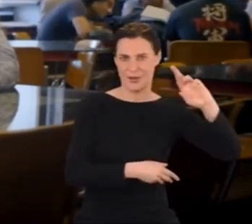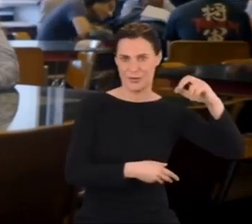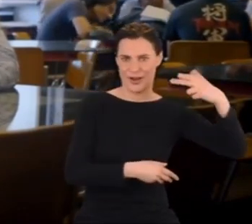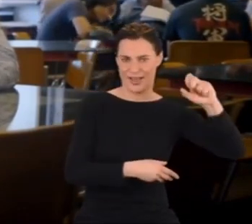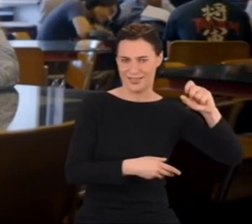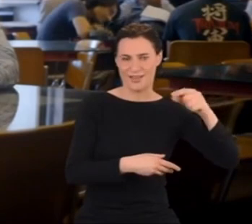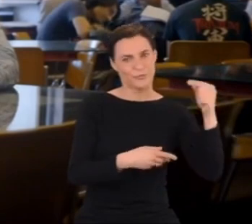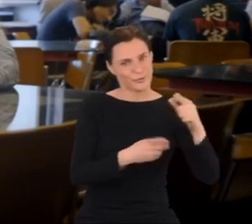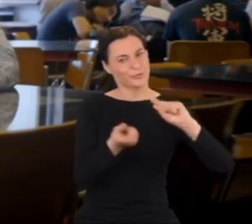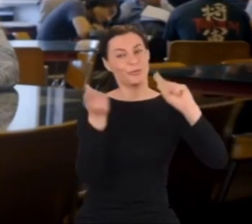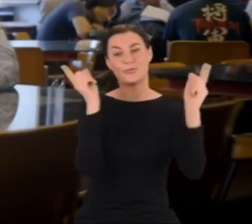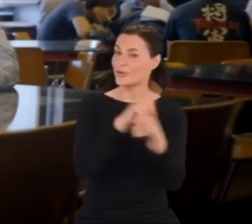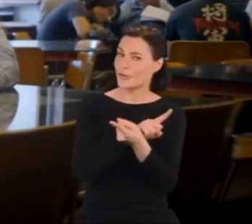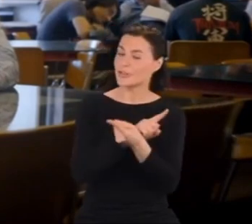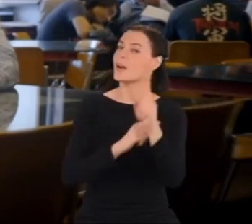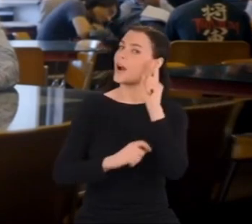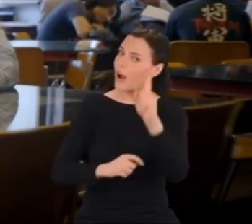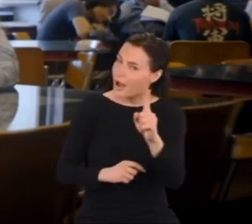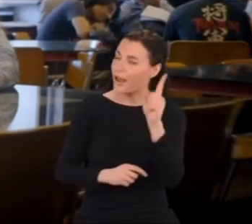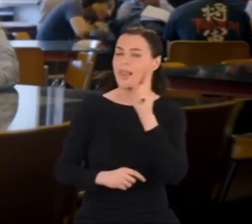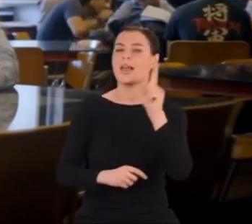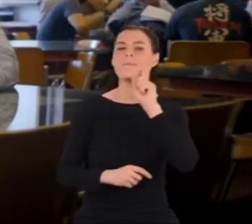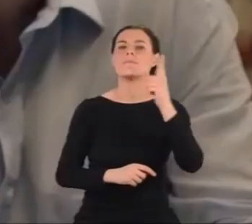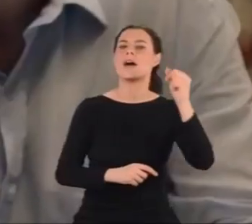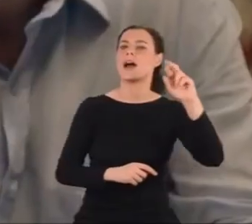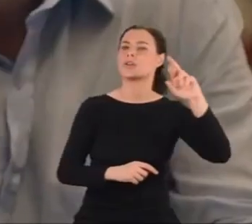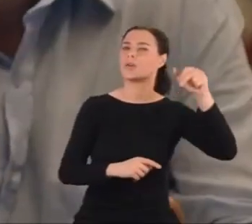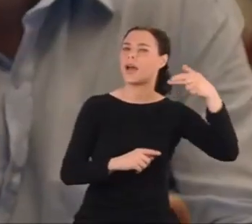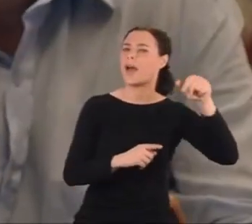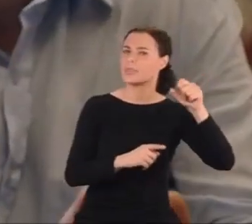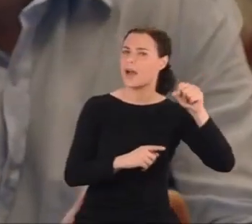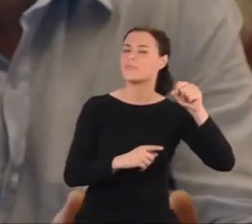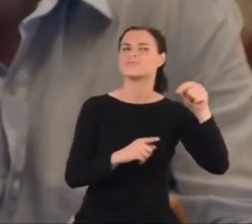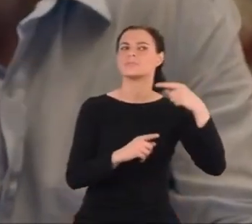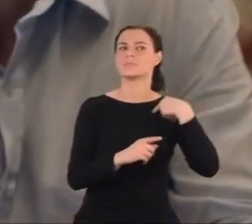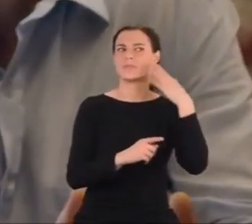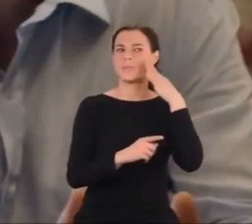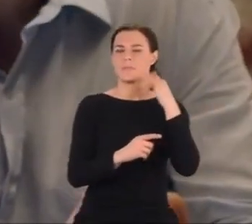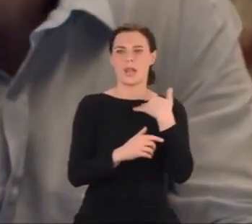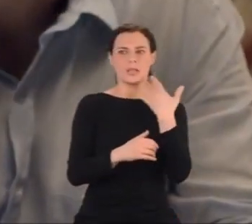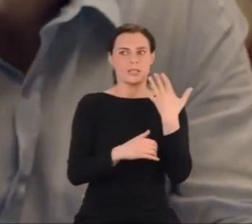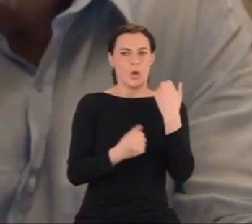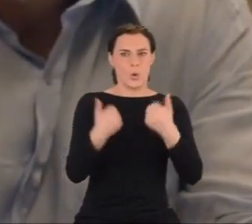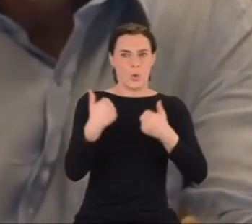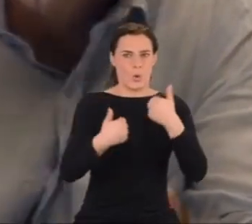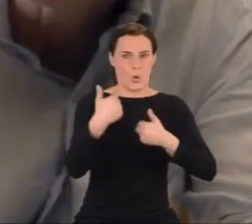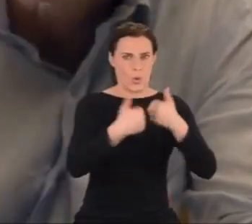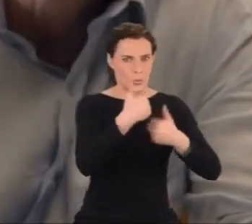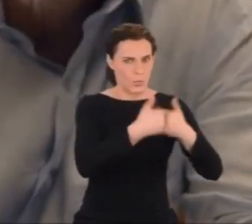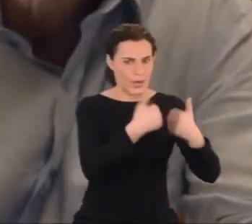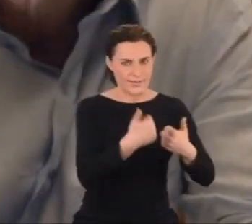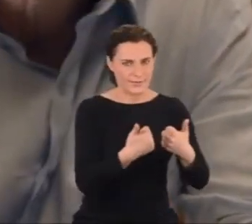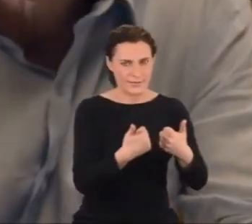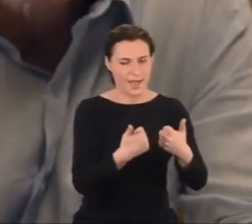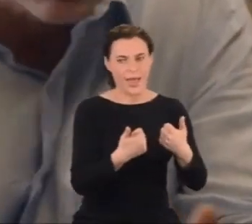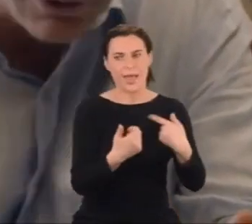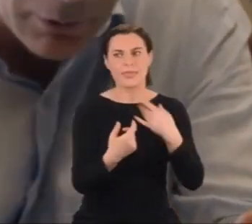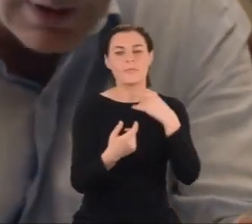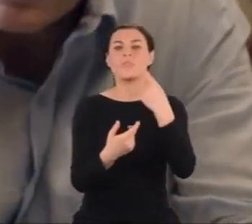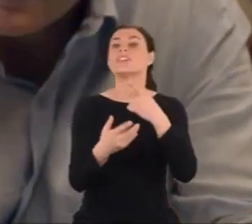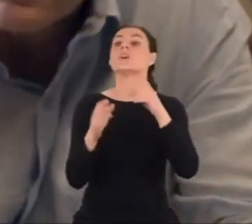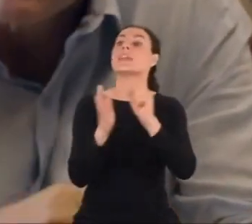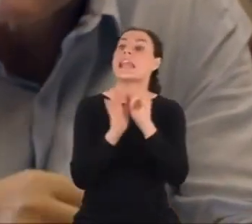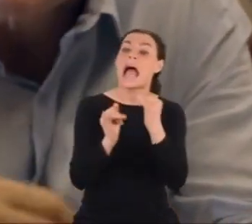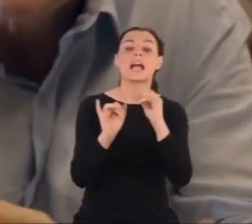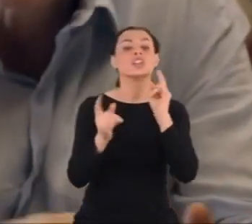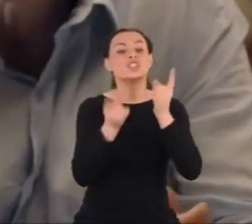Ale Majorana też zdał sobie sprawę, że będzie miał silną konkurencję. Nie zdradził, w jaki sposób tak szybko udało